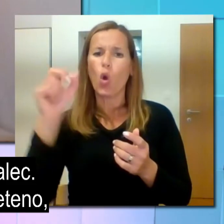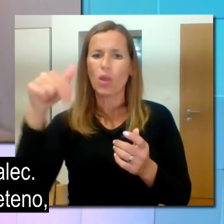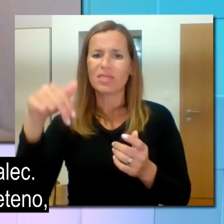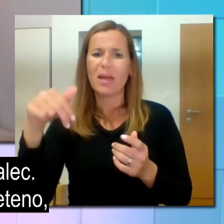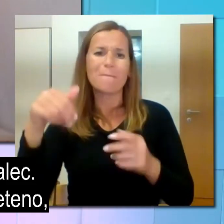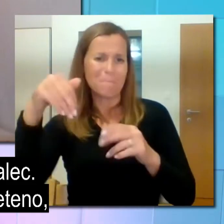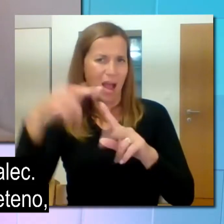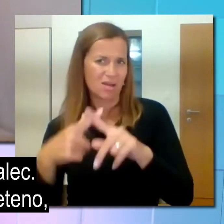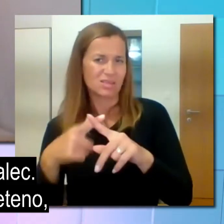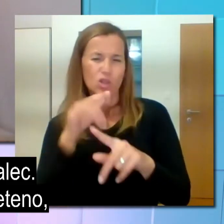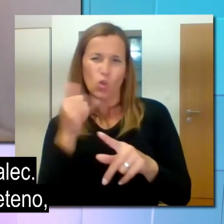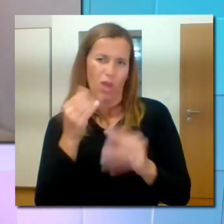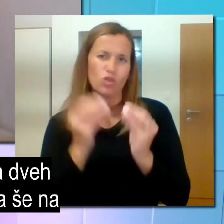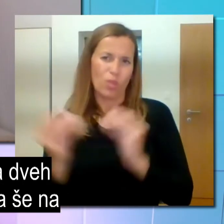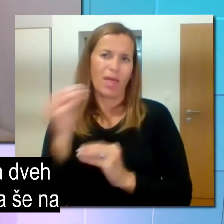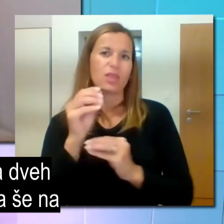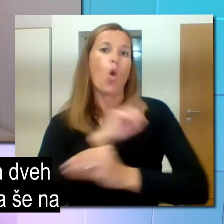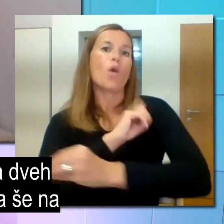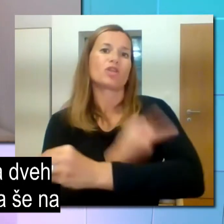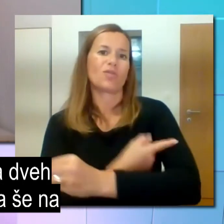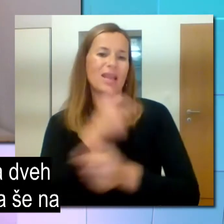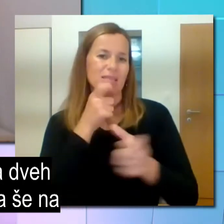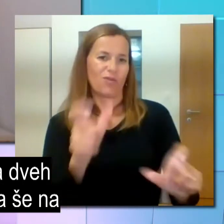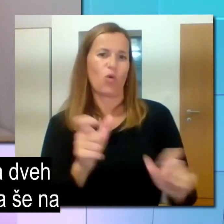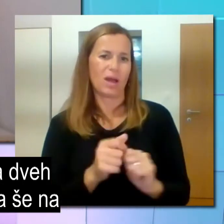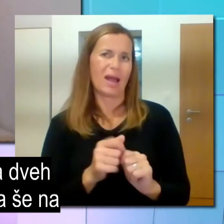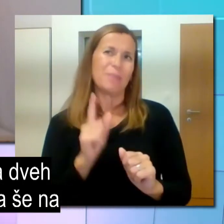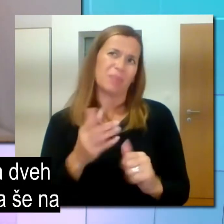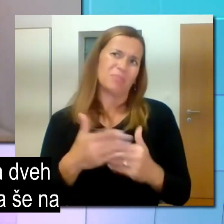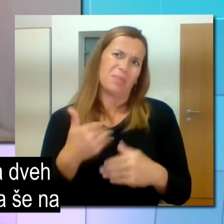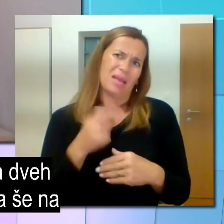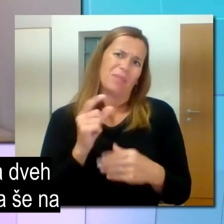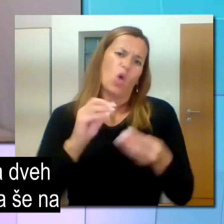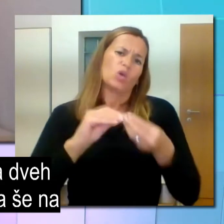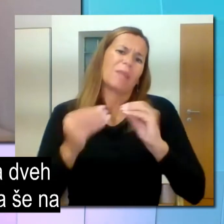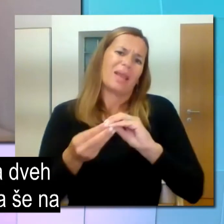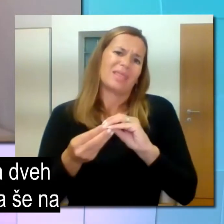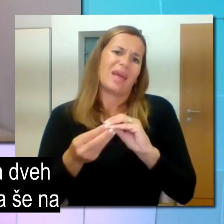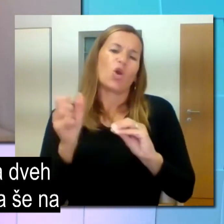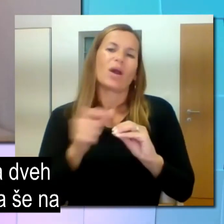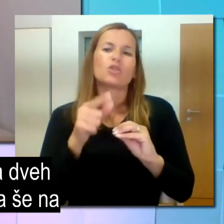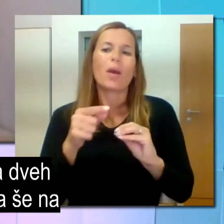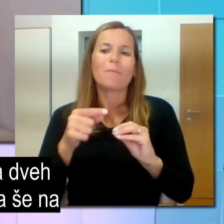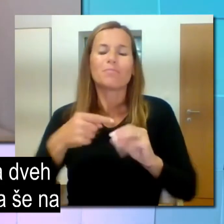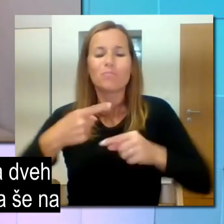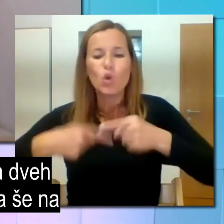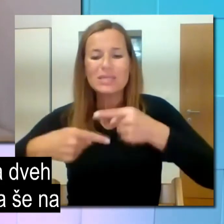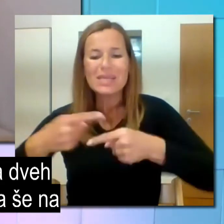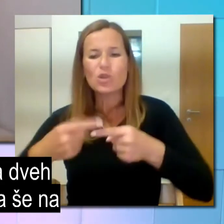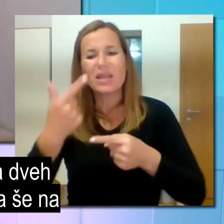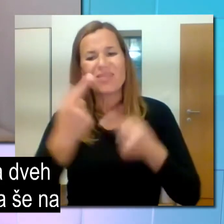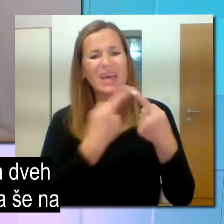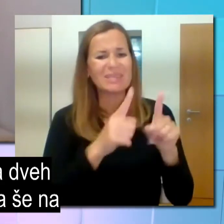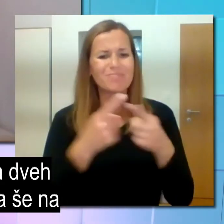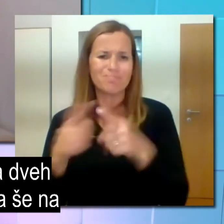pa pri meni malce zapleteno, ker imam procesorja, ki sta, bom rekla, dveh različnih